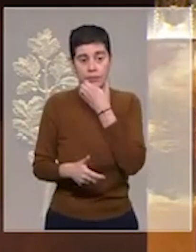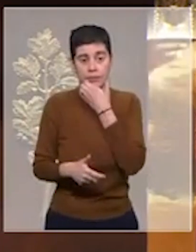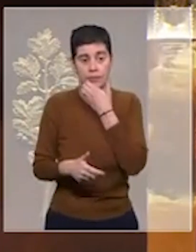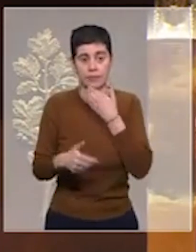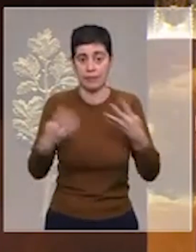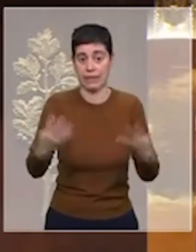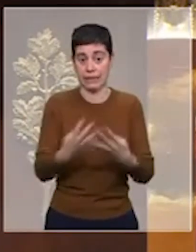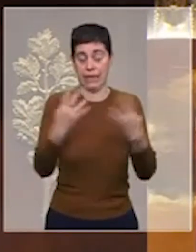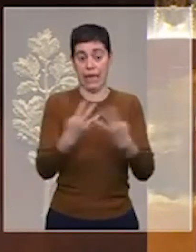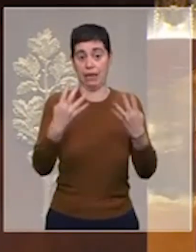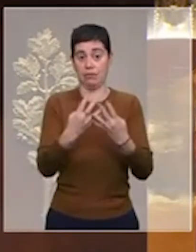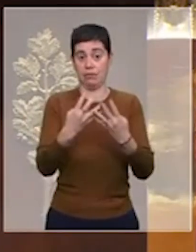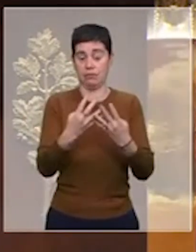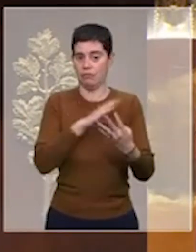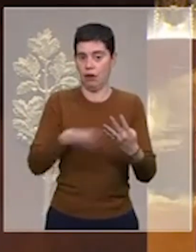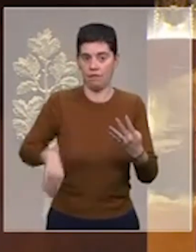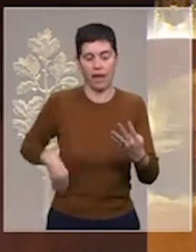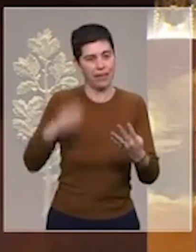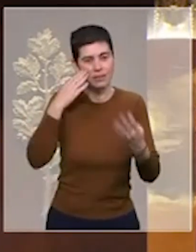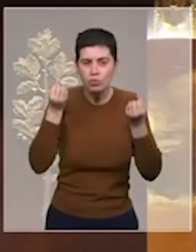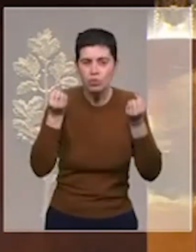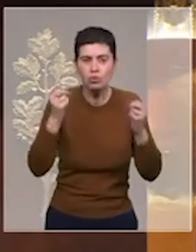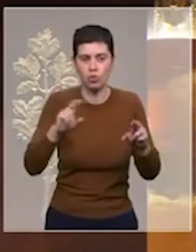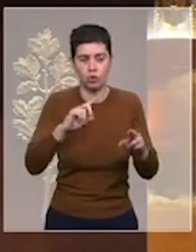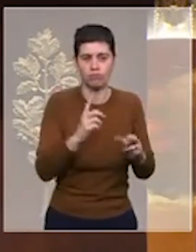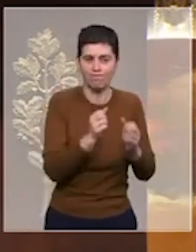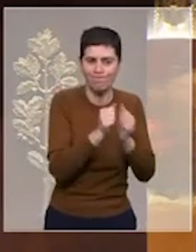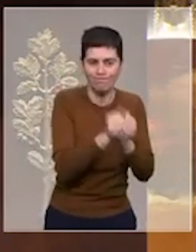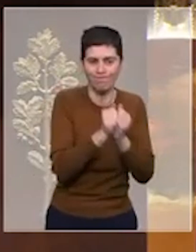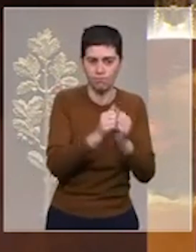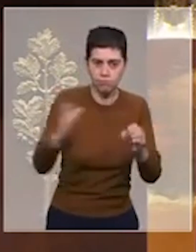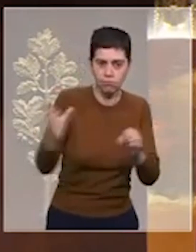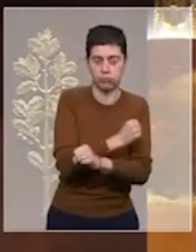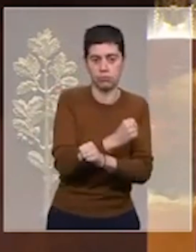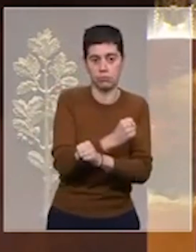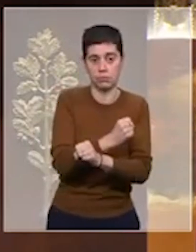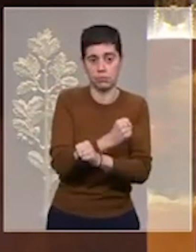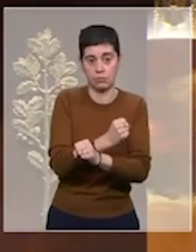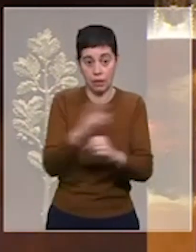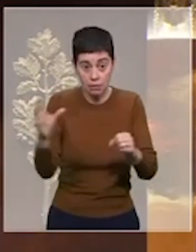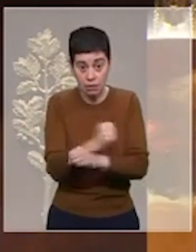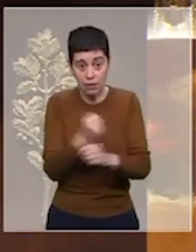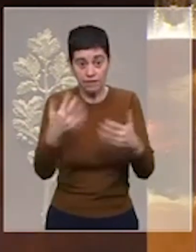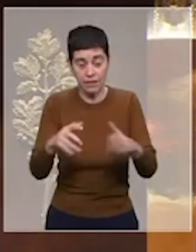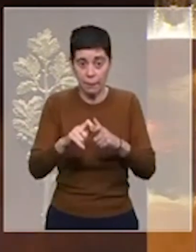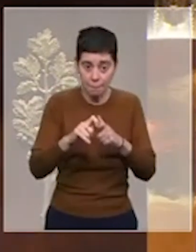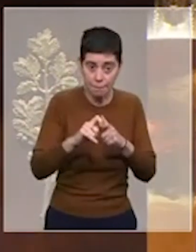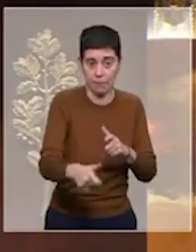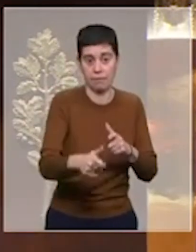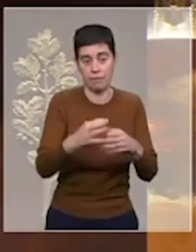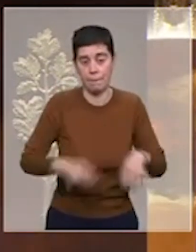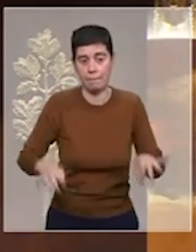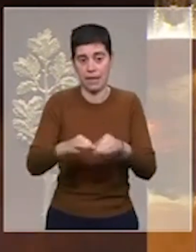se terminera par notre victoire commune, j'en suis persuadé. Et après cette victoire, viendra la période de la reconstruction